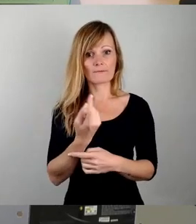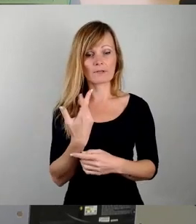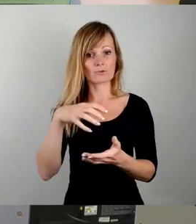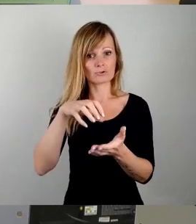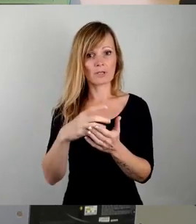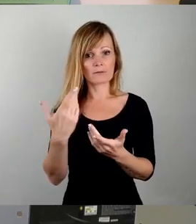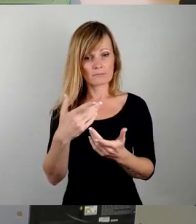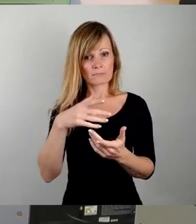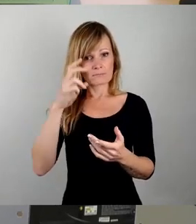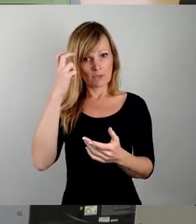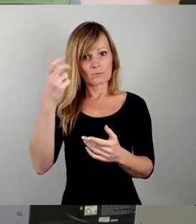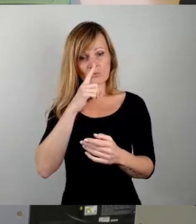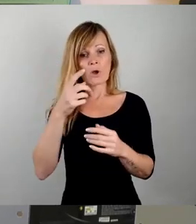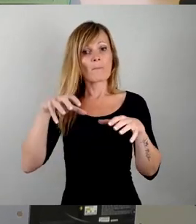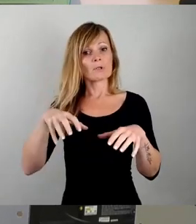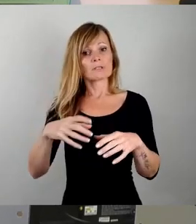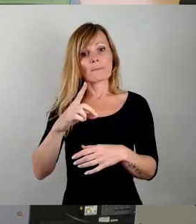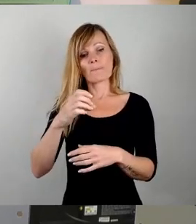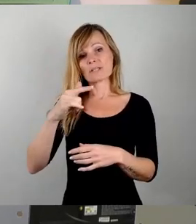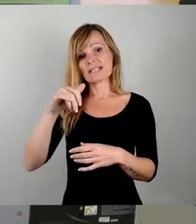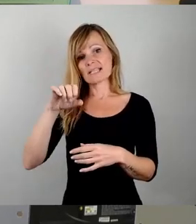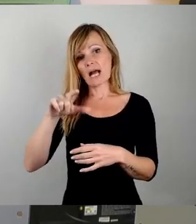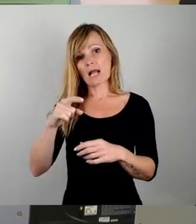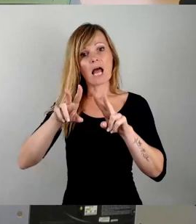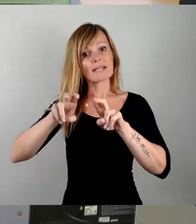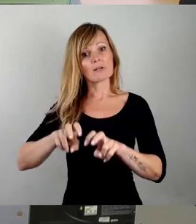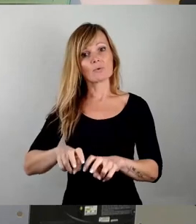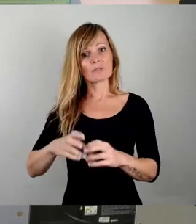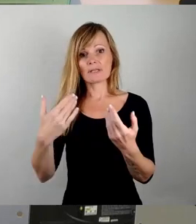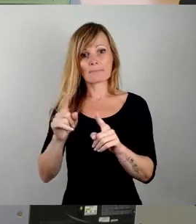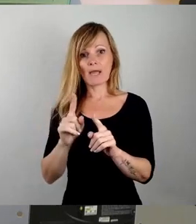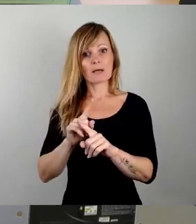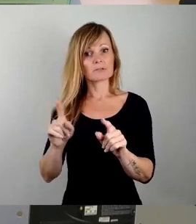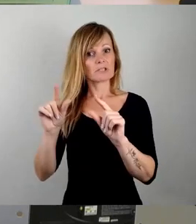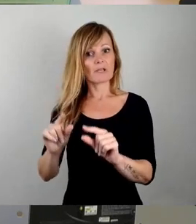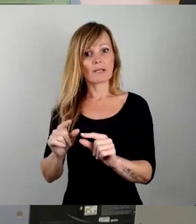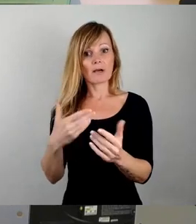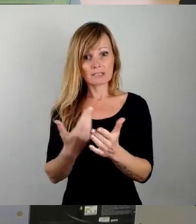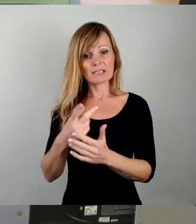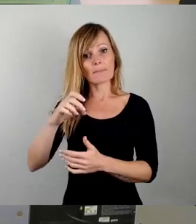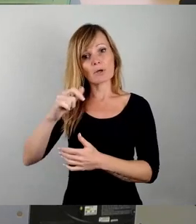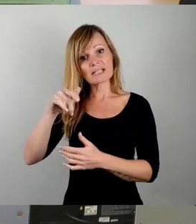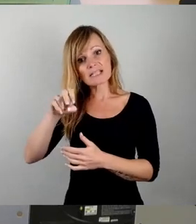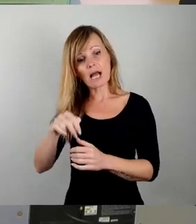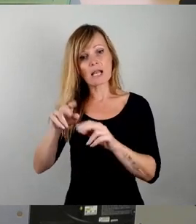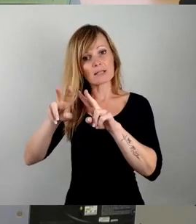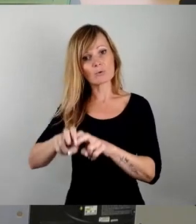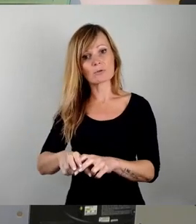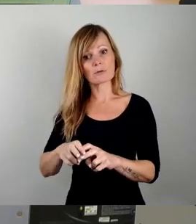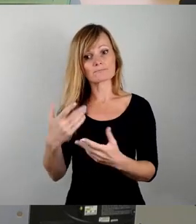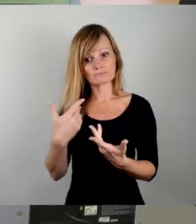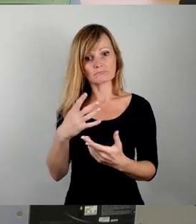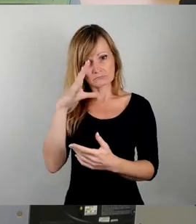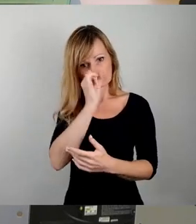Nicht mehr und nicht weniger. Die Potenzialanalyse, die nehmen wir zur Kenntnis und sehen in der aktuellen